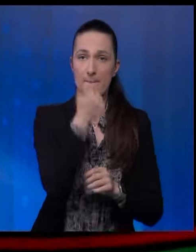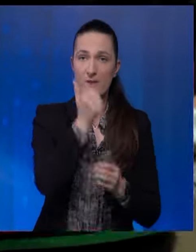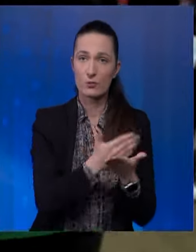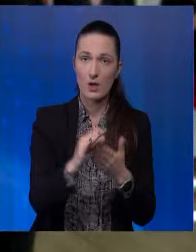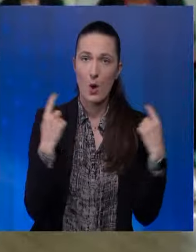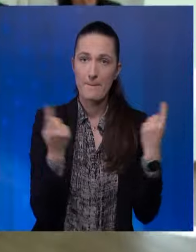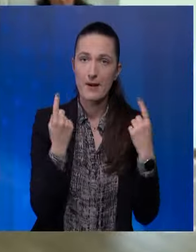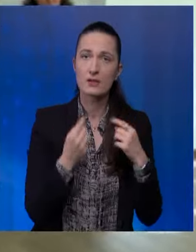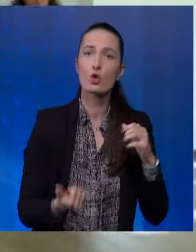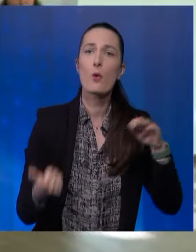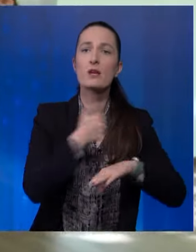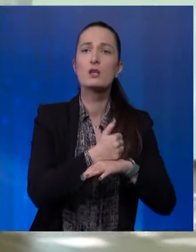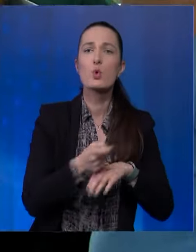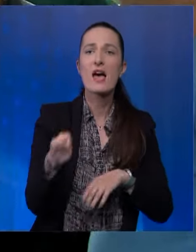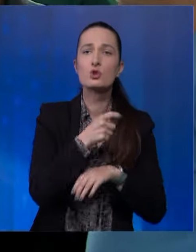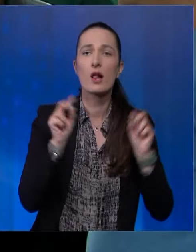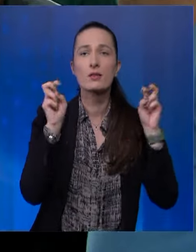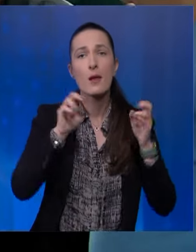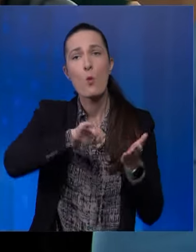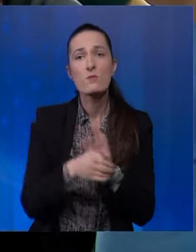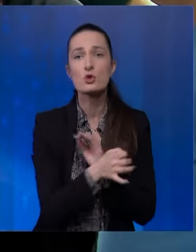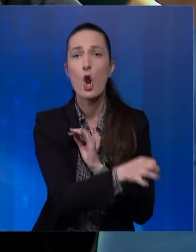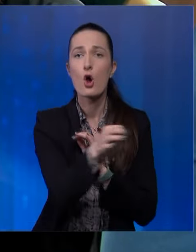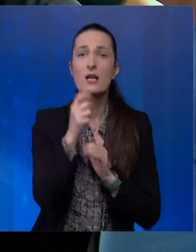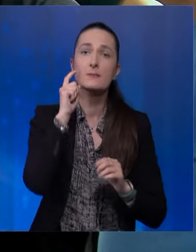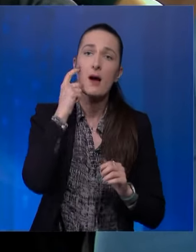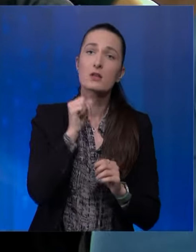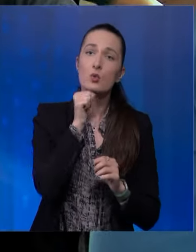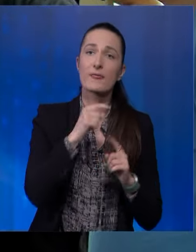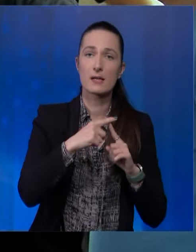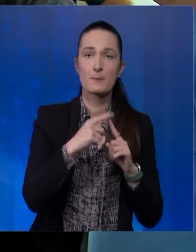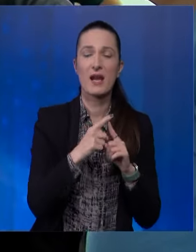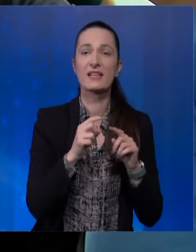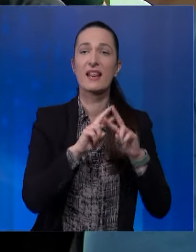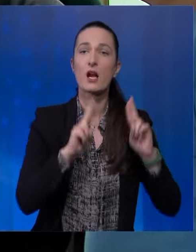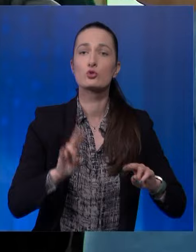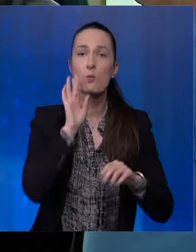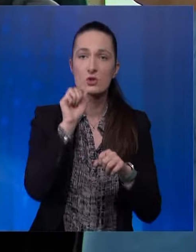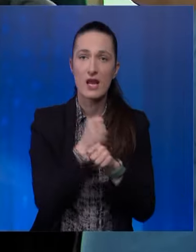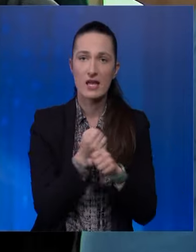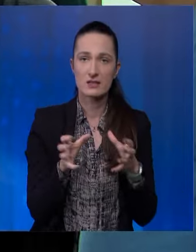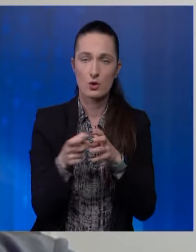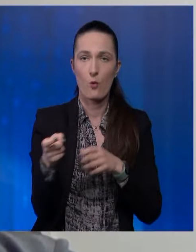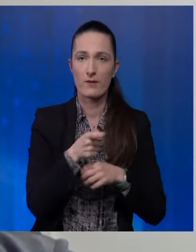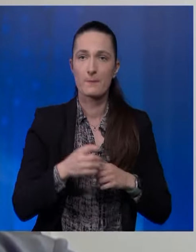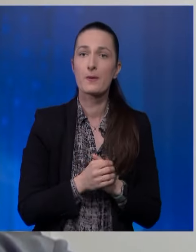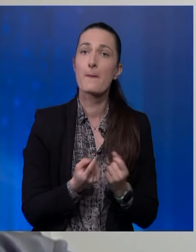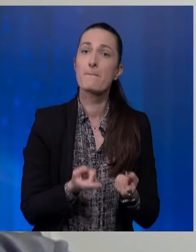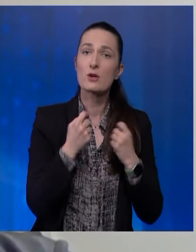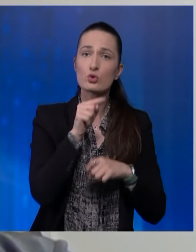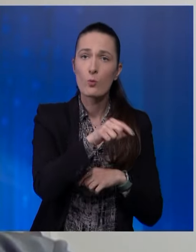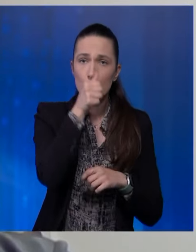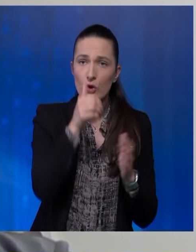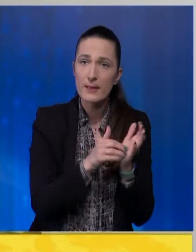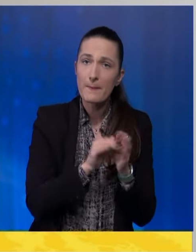kampanje dominirale nacionalne teme, umjesto lokalnih smatraju i u Transparency International Bosne i Hercegovine. Međutim, ono što